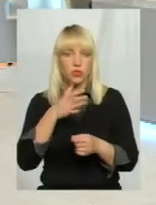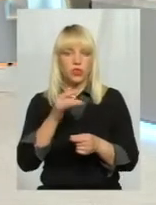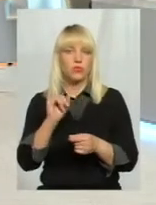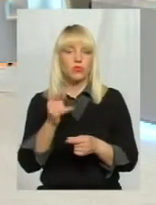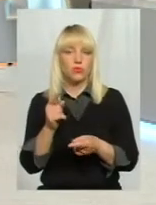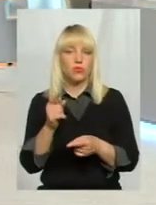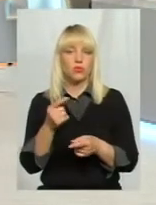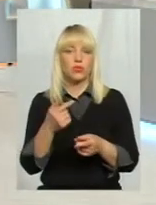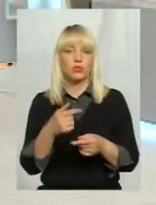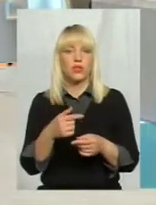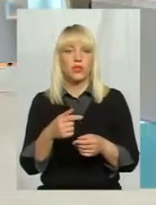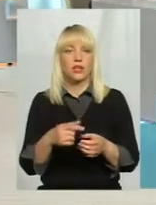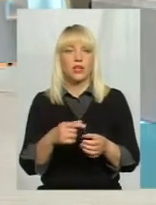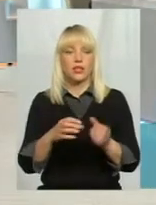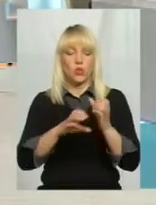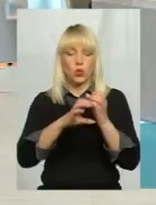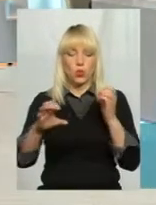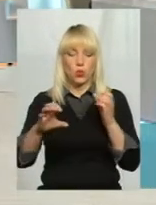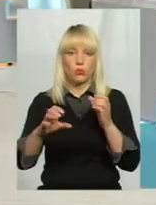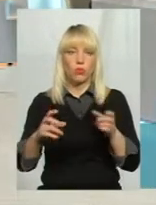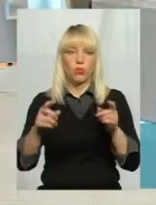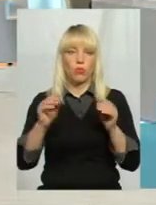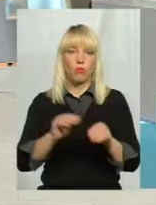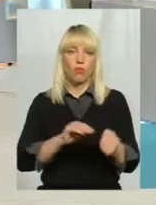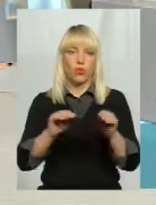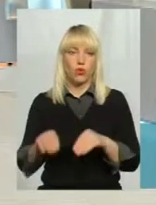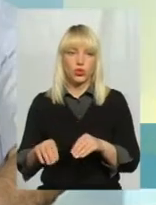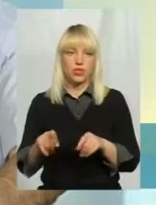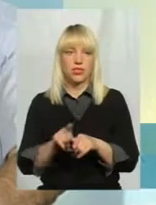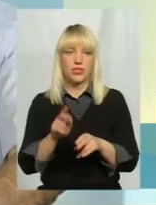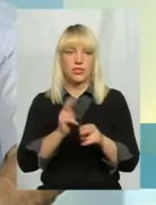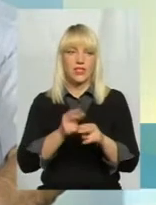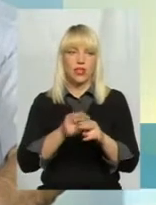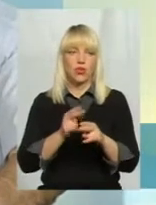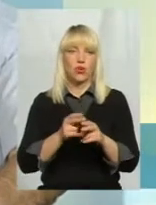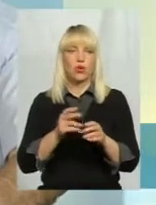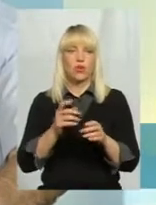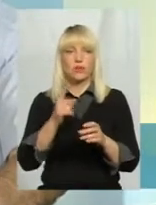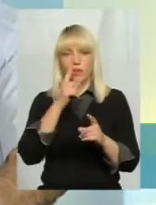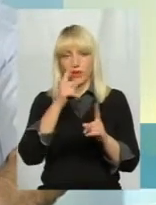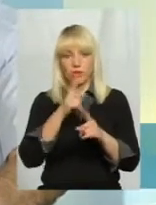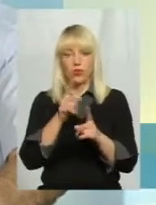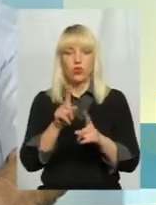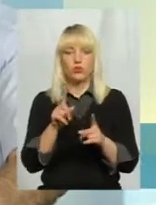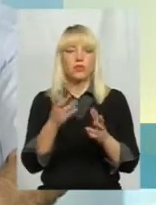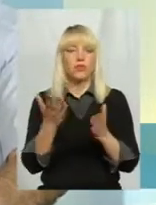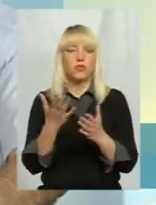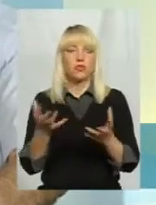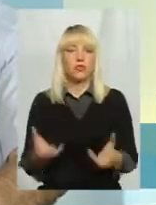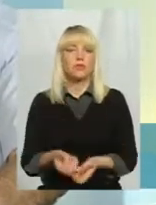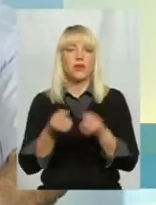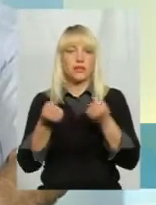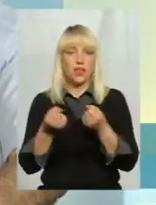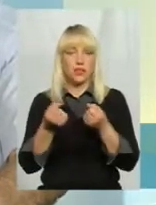стальну таку трубу положили невеличку, так, я зрозумів, там є невеличку діаметру, щоб хоч якось спасатися, значить,